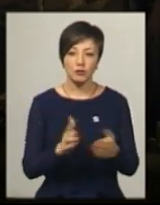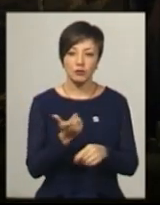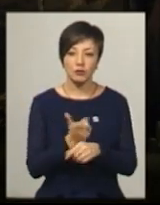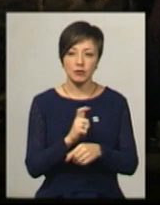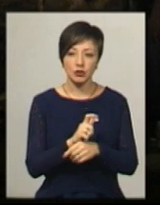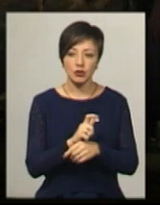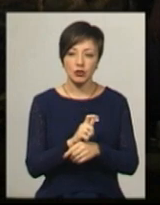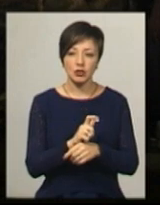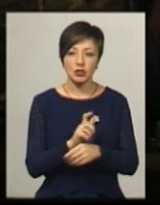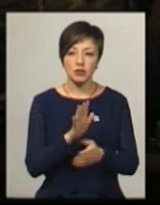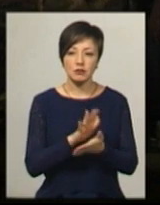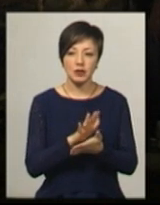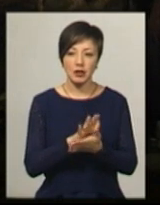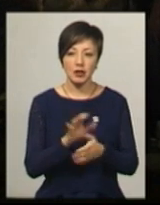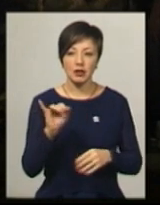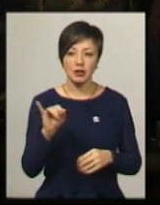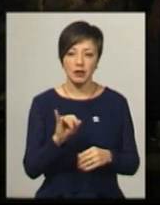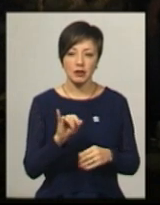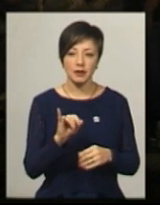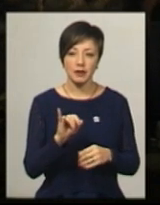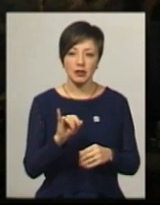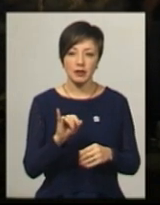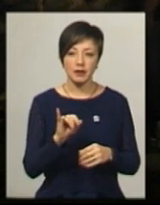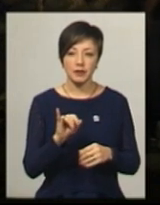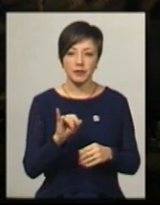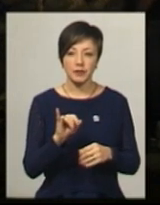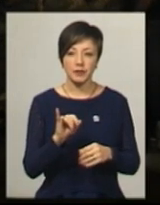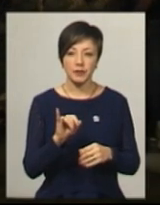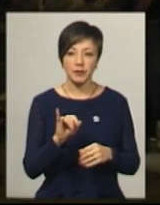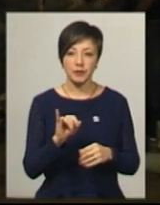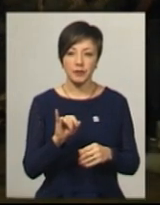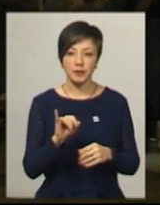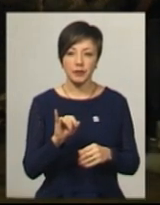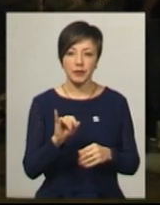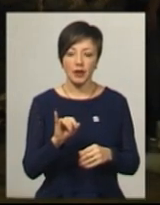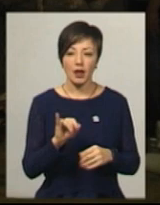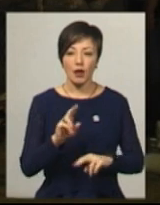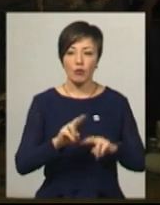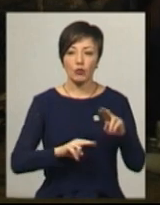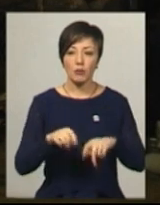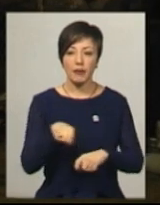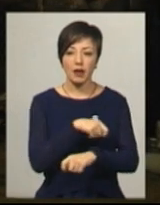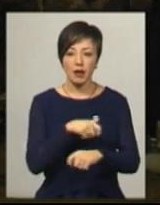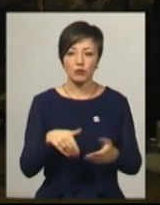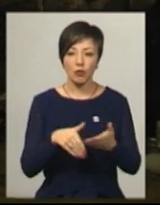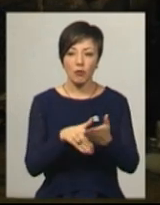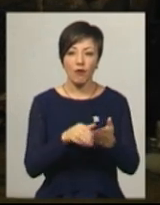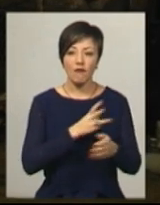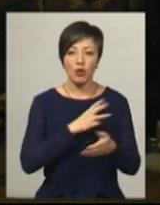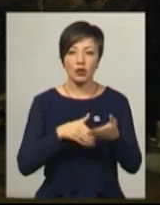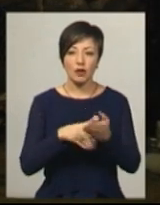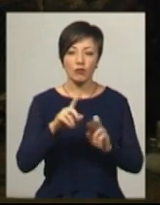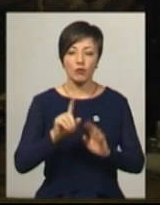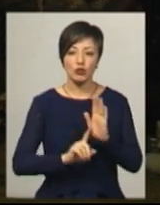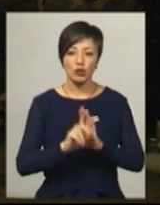машини, сміття. і зібрали будматеріали. І за допомогою волонтерів почали будувати.